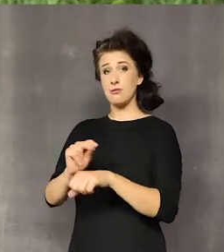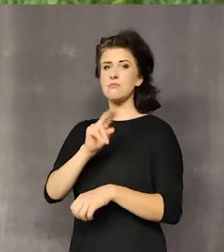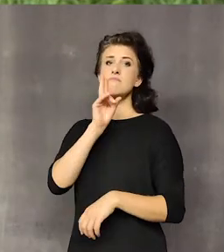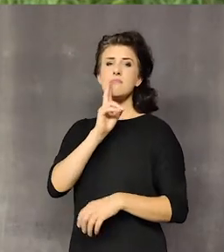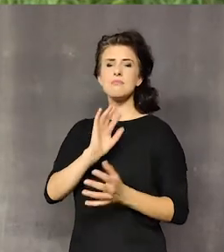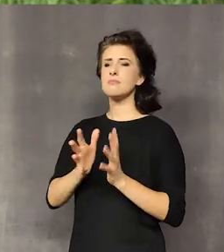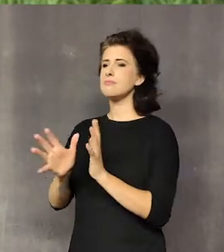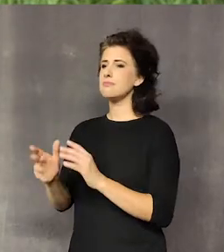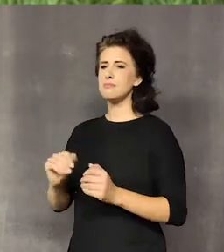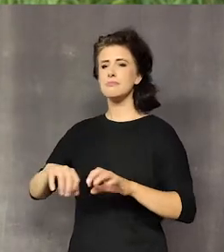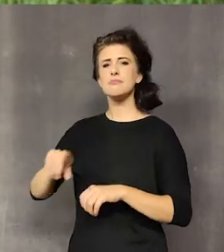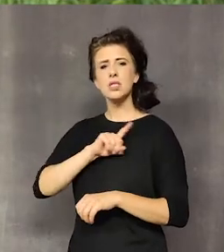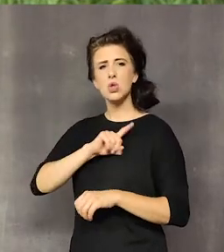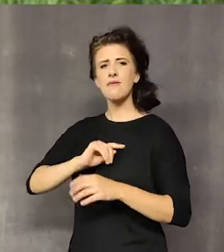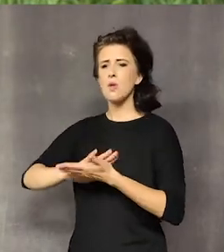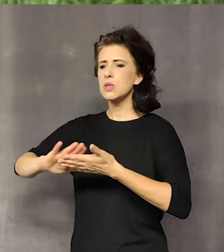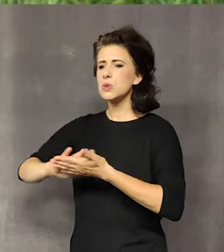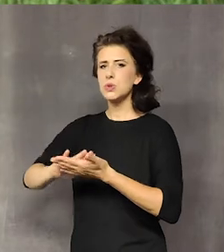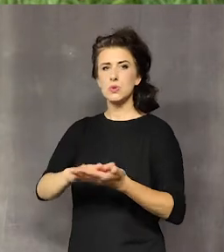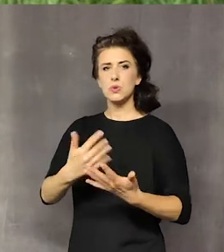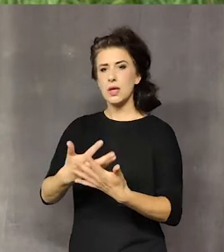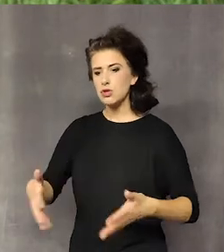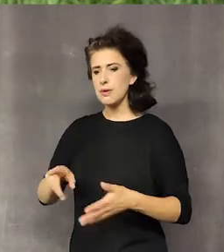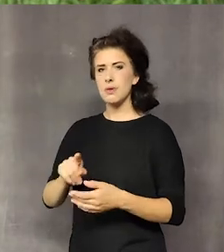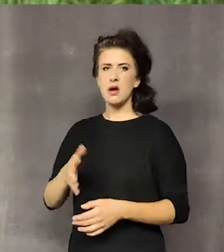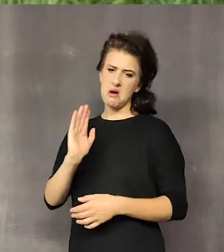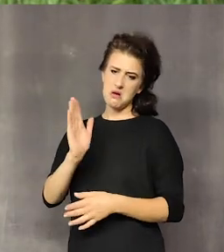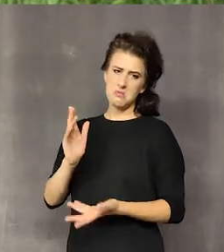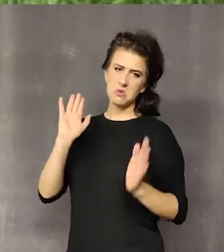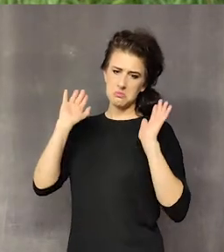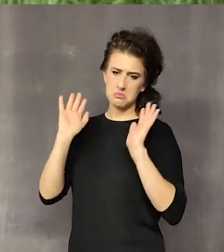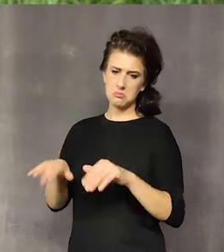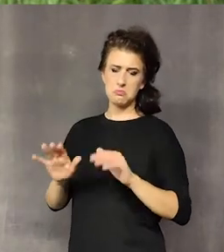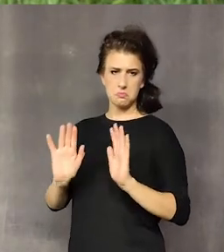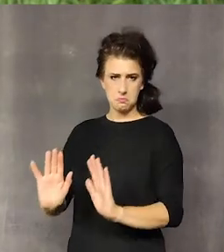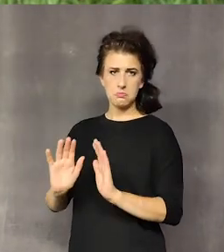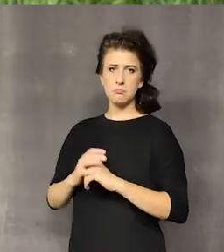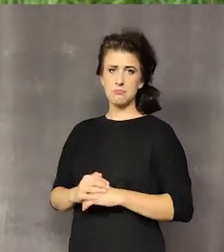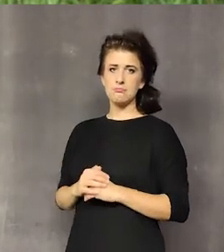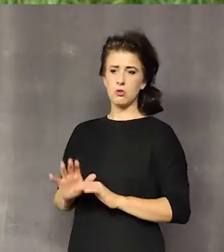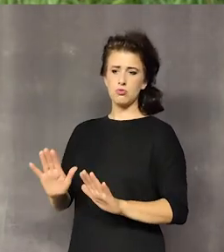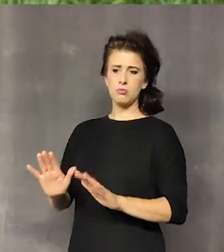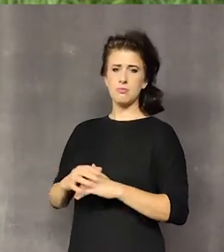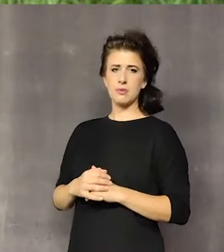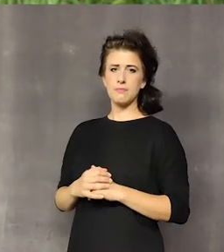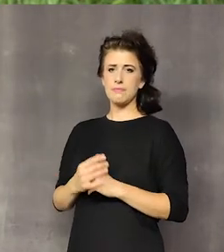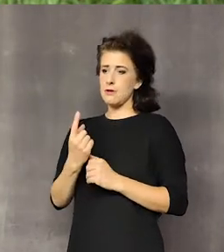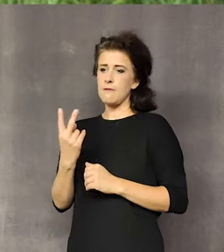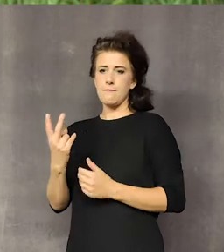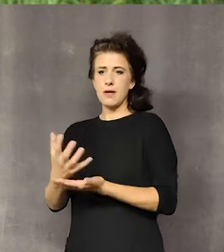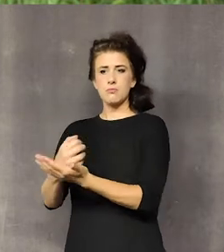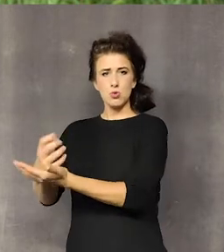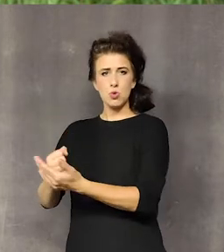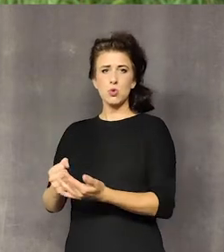dbała zawsze o to, plewiła, ale po jakimś czasie zaraza wszystko dusiła. Można powiedzieć, jeden, dwa zbiory,